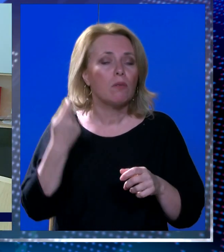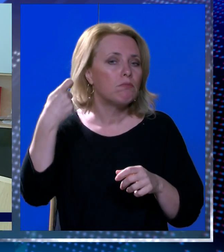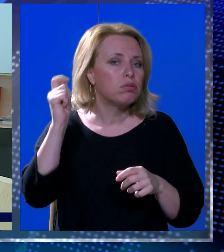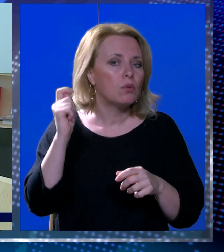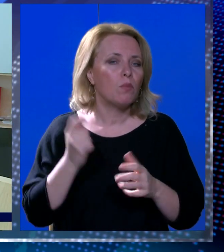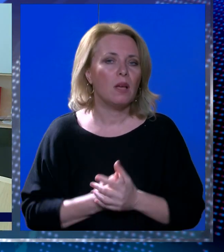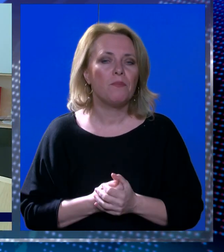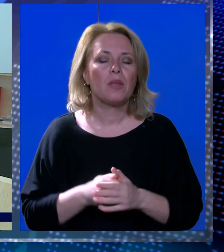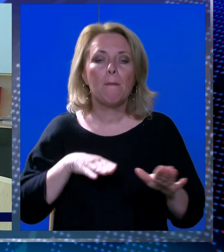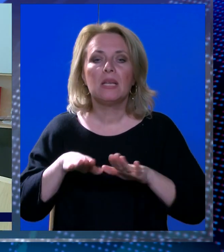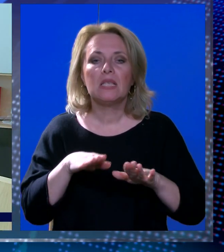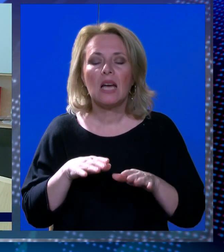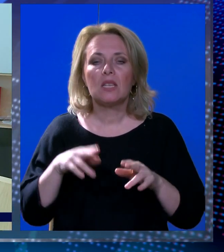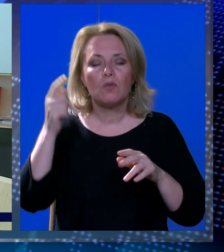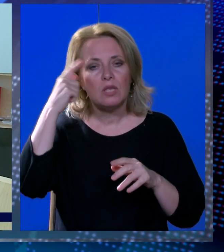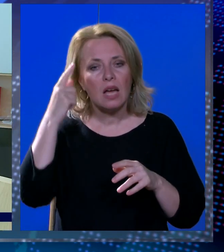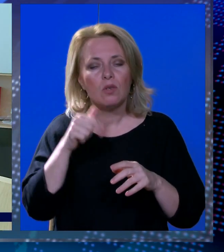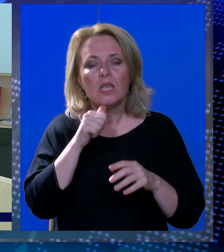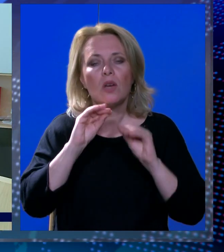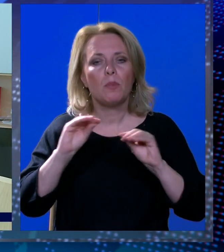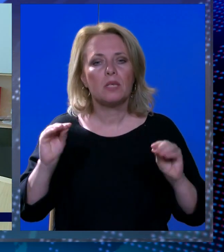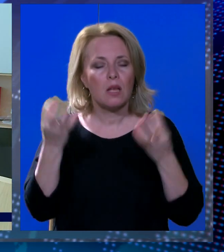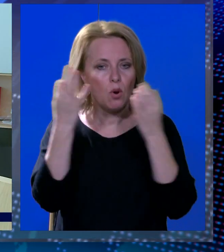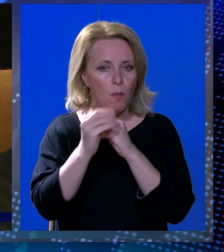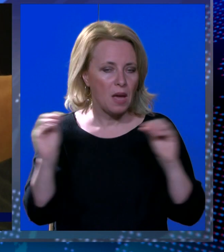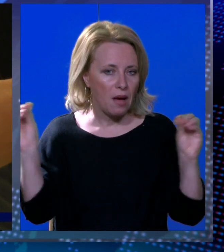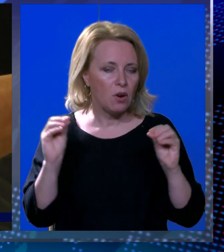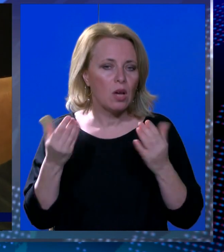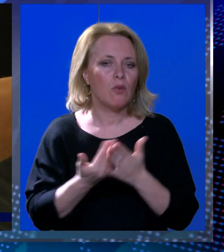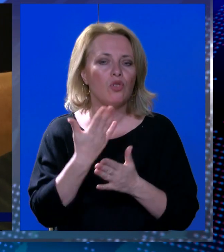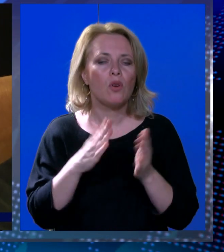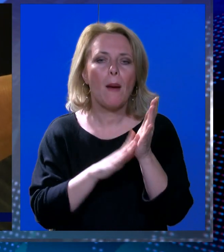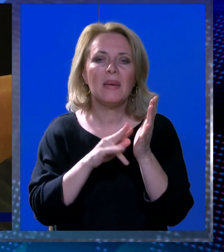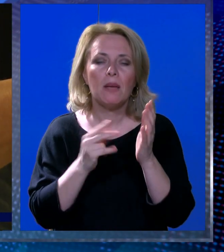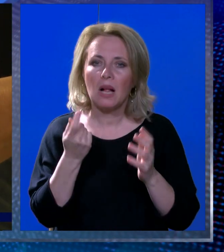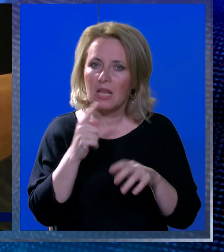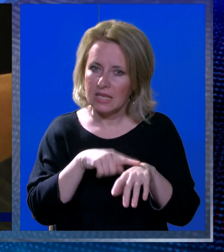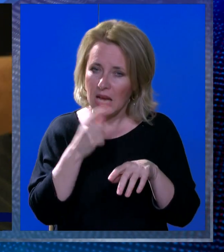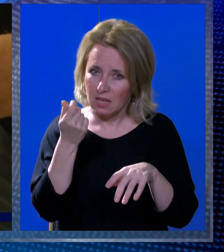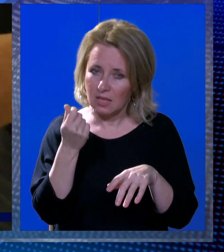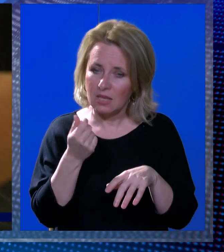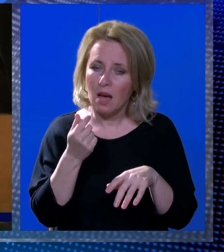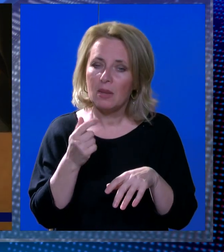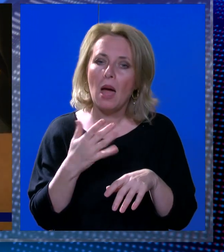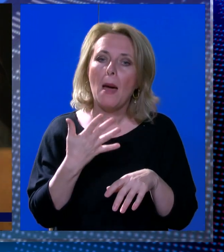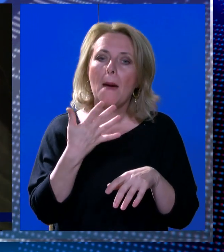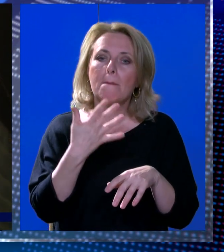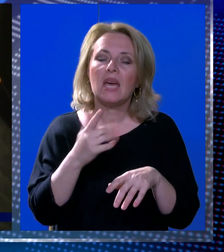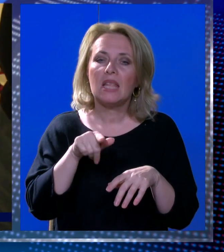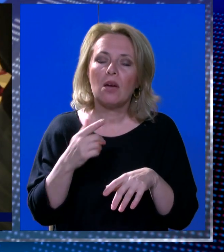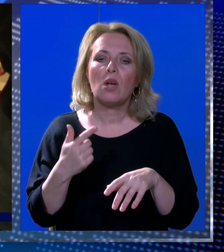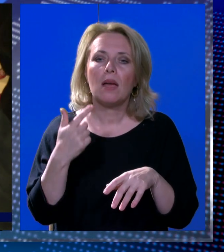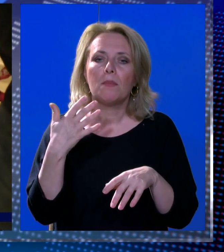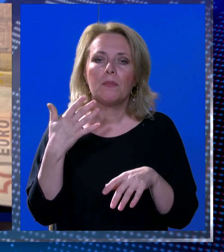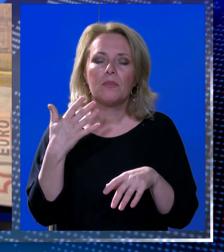Naime, Ministarstvo znanosti i obrazovanja objavilo je kako će nova minimalna satnica iznositi 5,25 euro